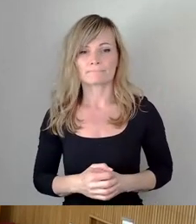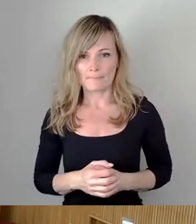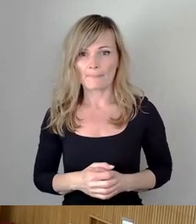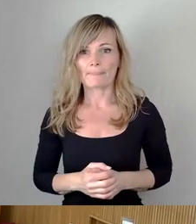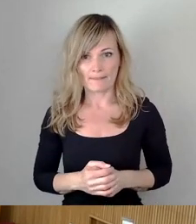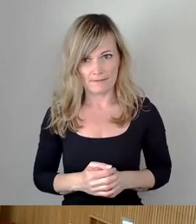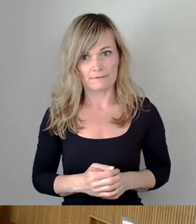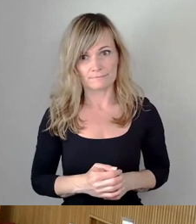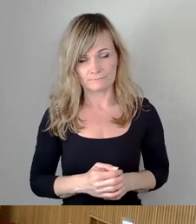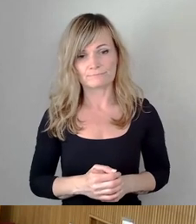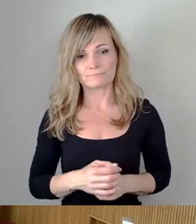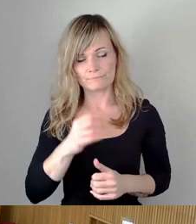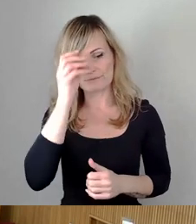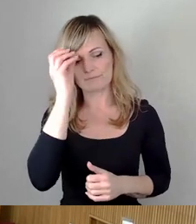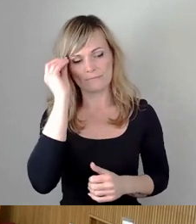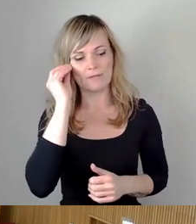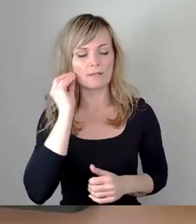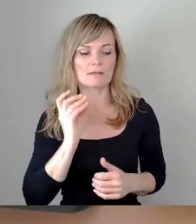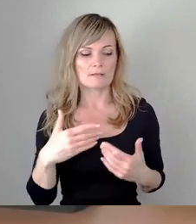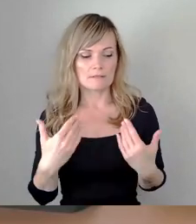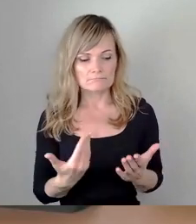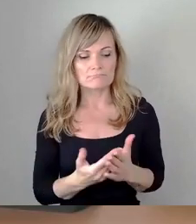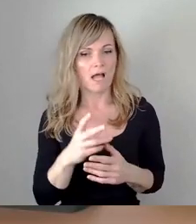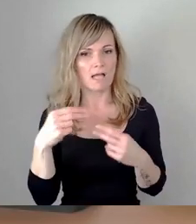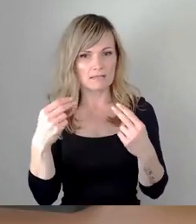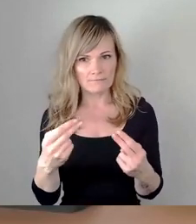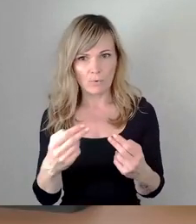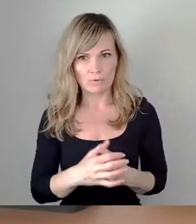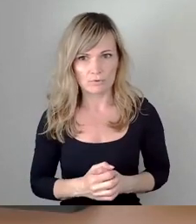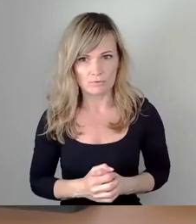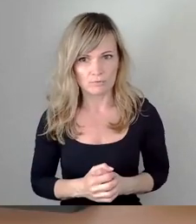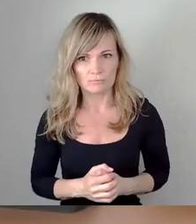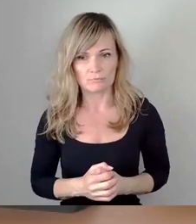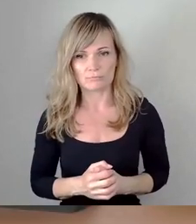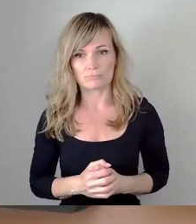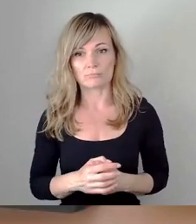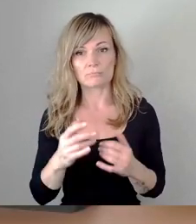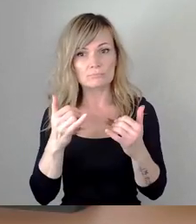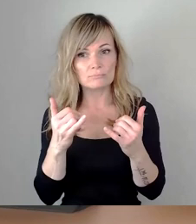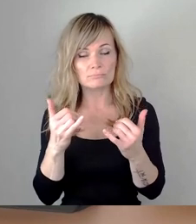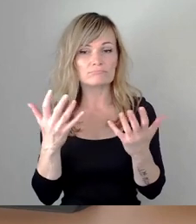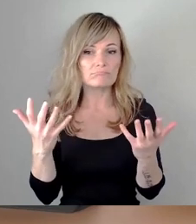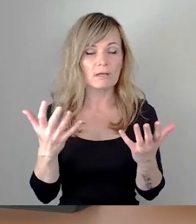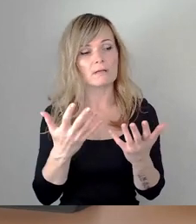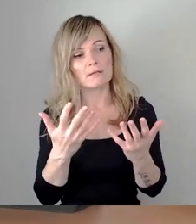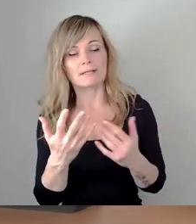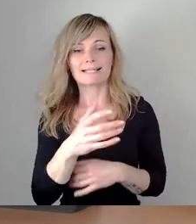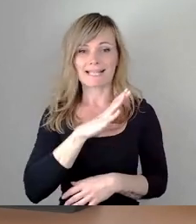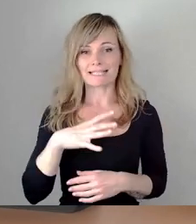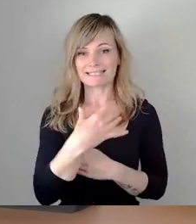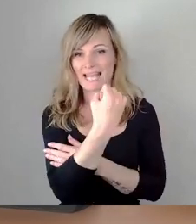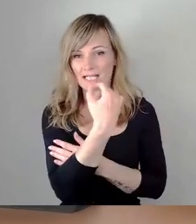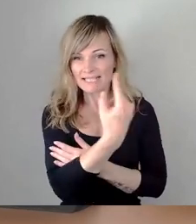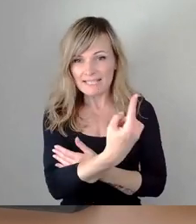Jetzt erst einmal zunächst zur Beantwortung im Sinne von, wie weit ist die Sachsenenergie frei in der